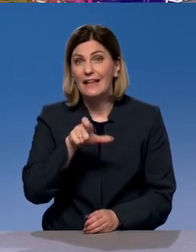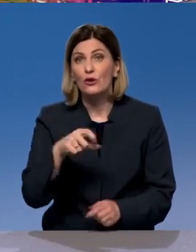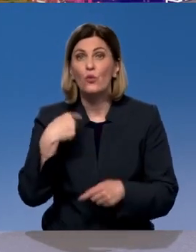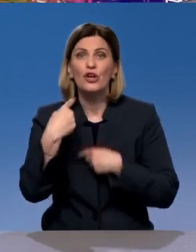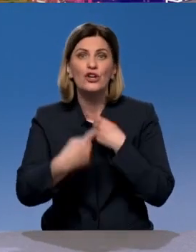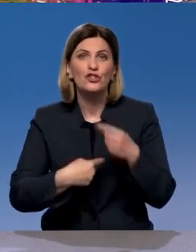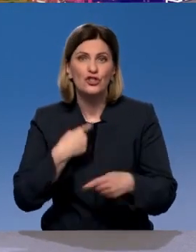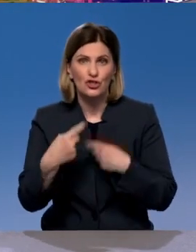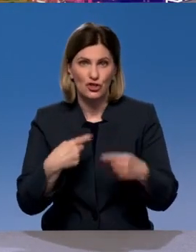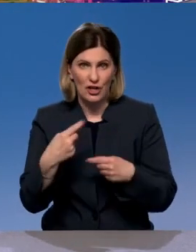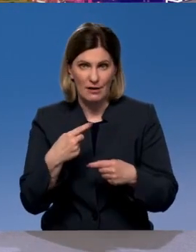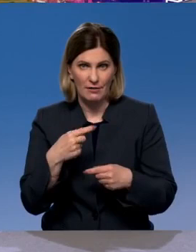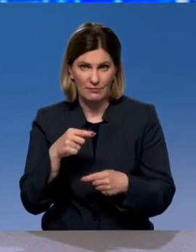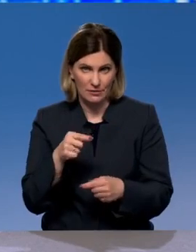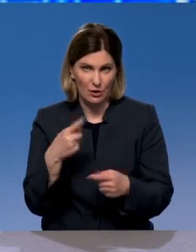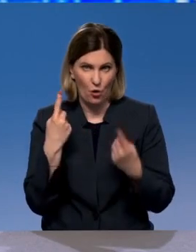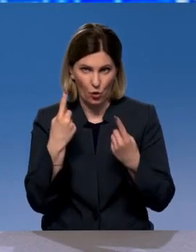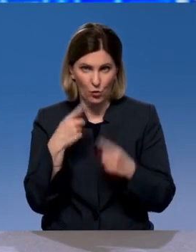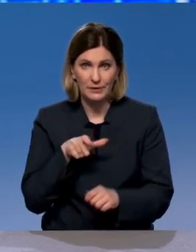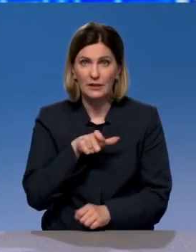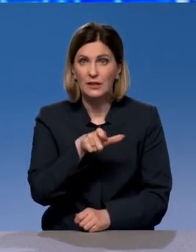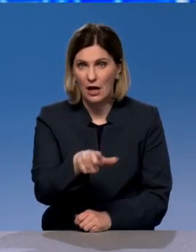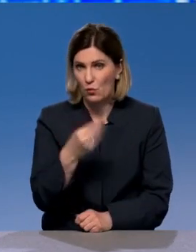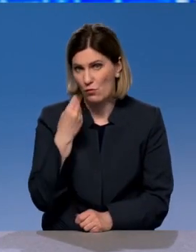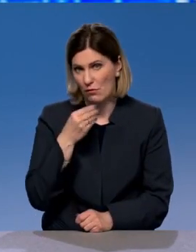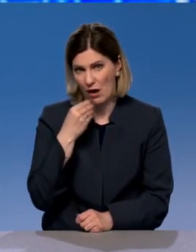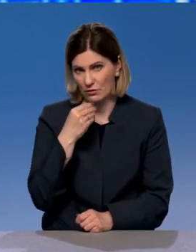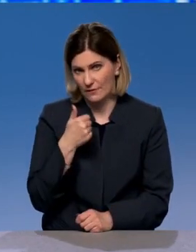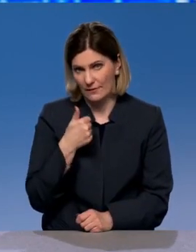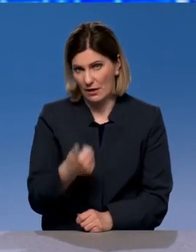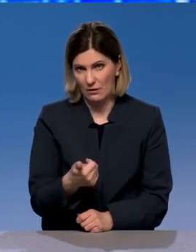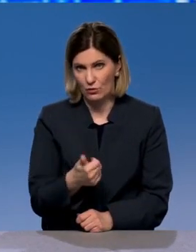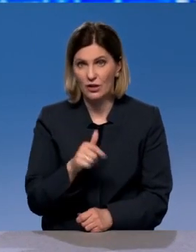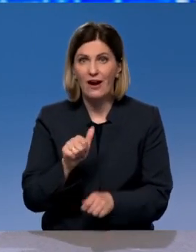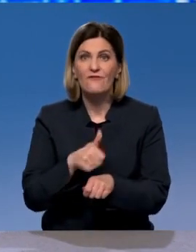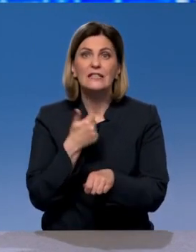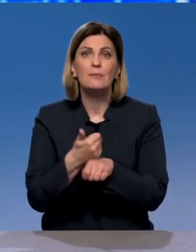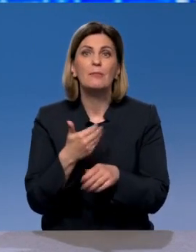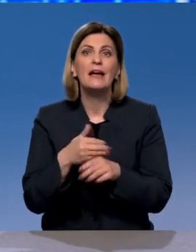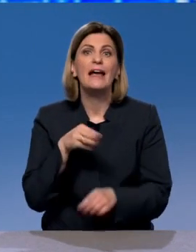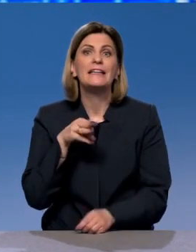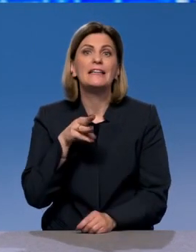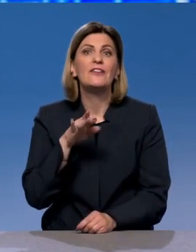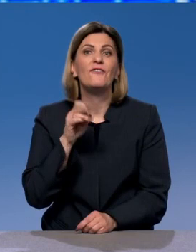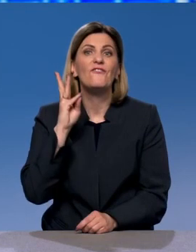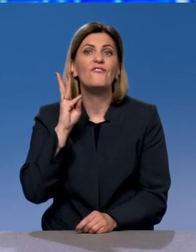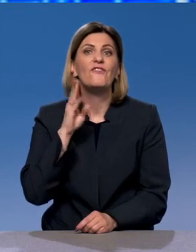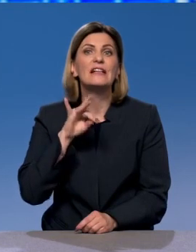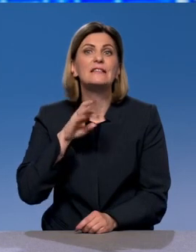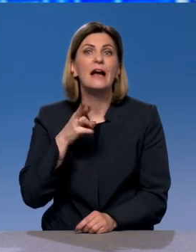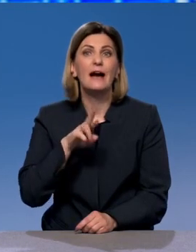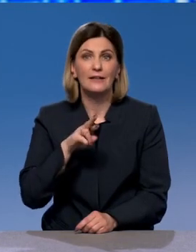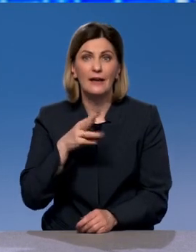хорошего качества отремонтированы. Бывают исключения. Не все. Но в основном, вот Тверская область. Три федеральные трассы